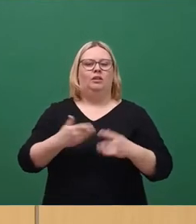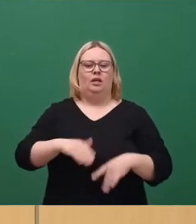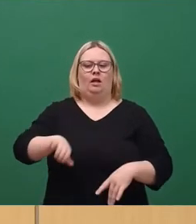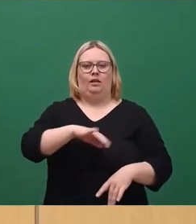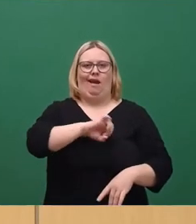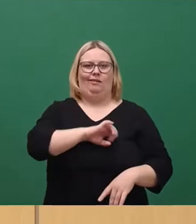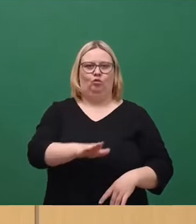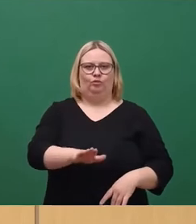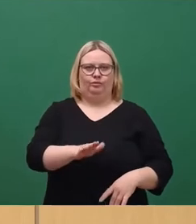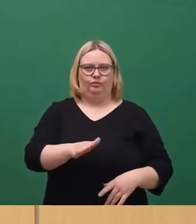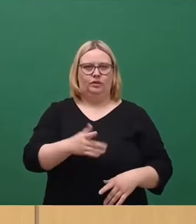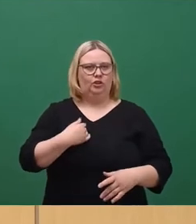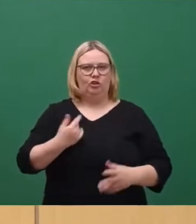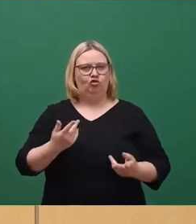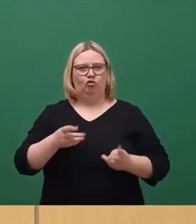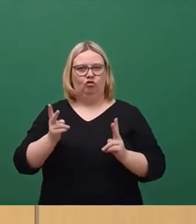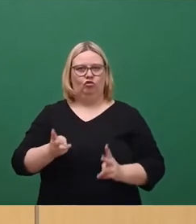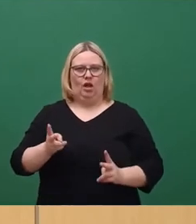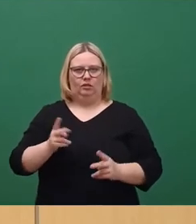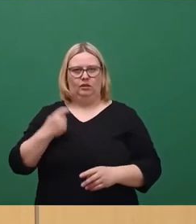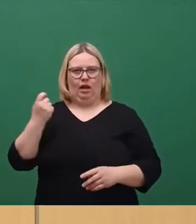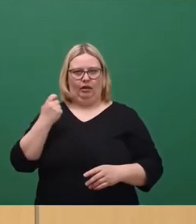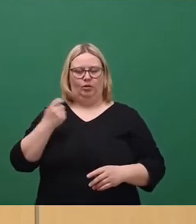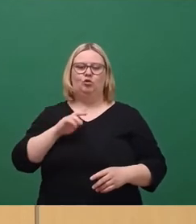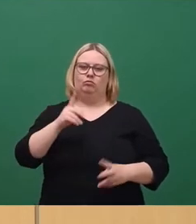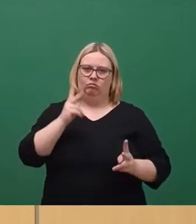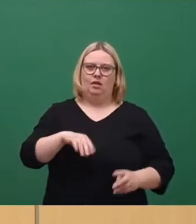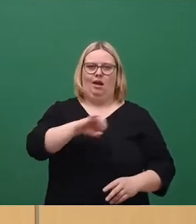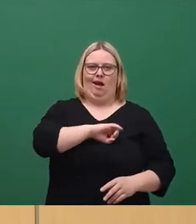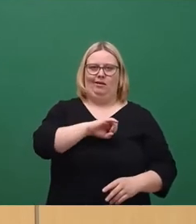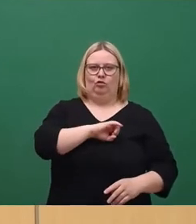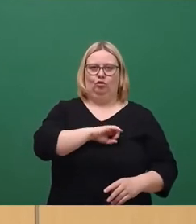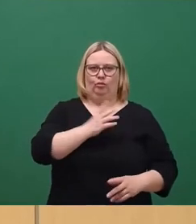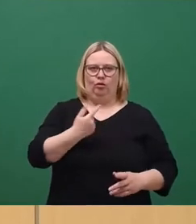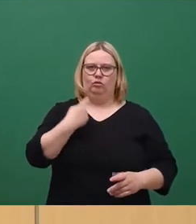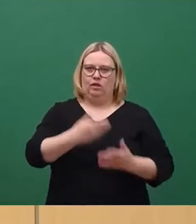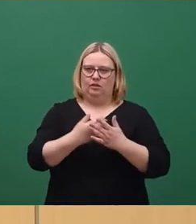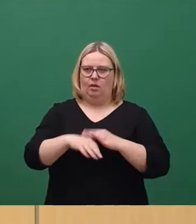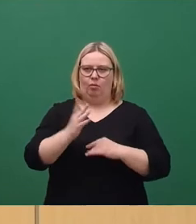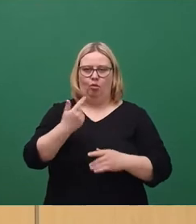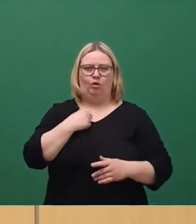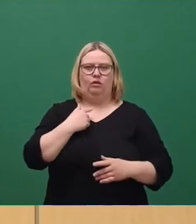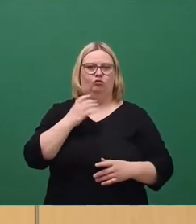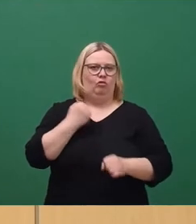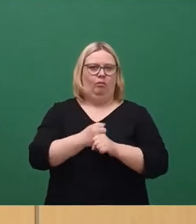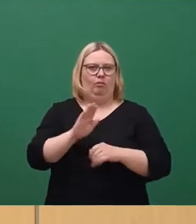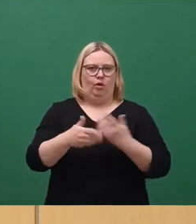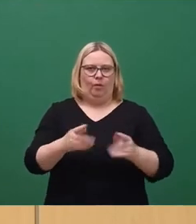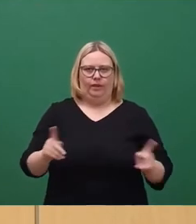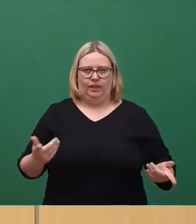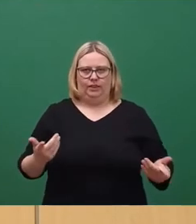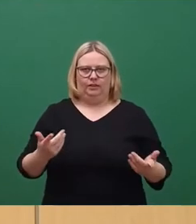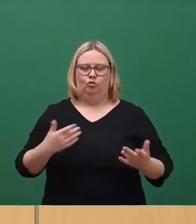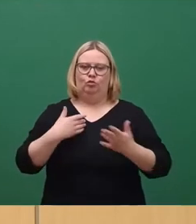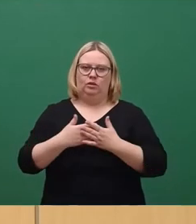gehören. Also er ist nicht ein Teil des Eigenbetriebssports, sondern er ist wirklich Eigentümer dieser Anlagen. Und deshalb fällt er überall durchs Raster und nun ist wirklich,